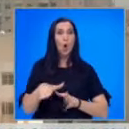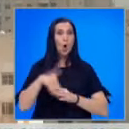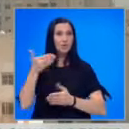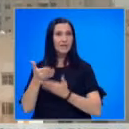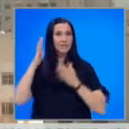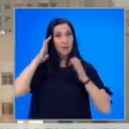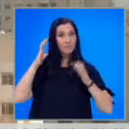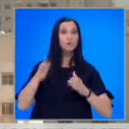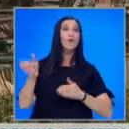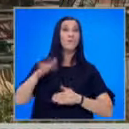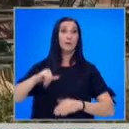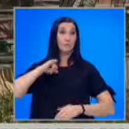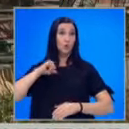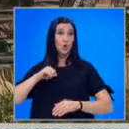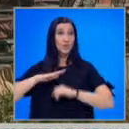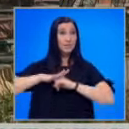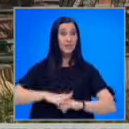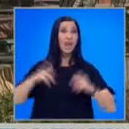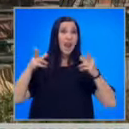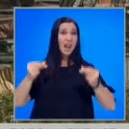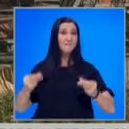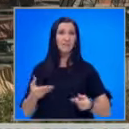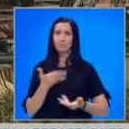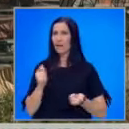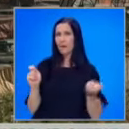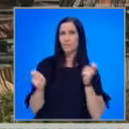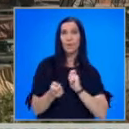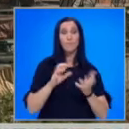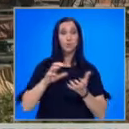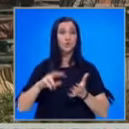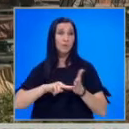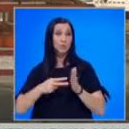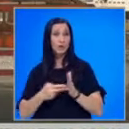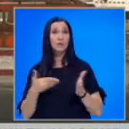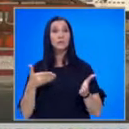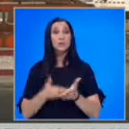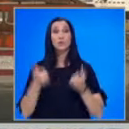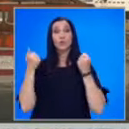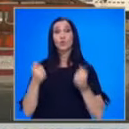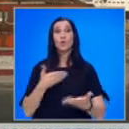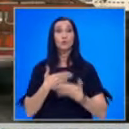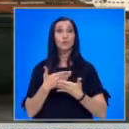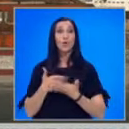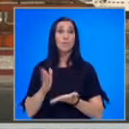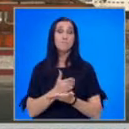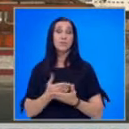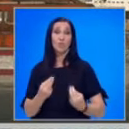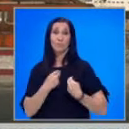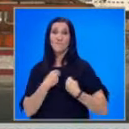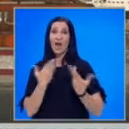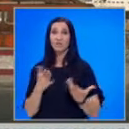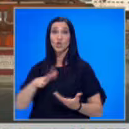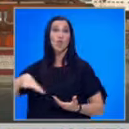но въпреки международния натиск в Ливан няма промяна на политическия модел. Заради сложните отношения между религиозните общности,